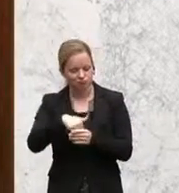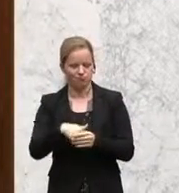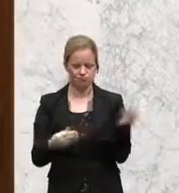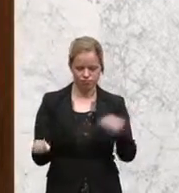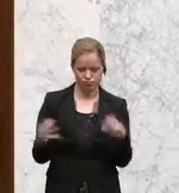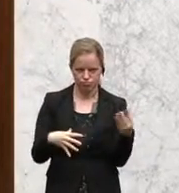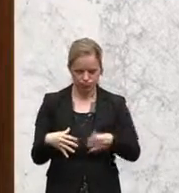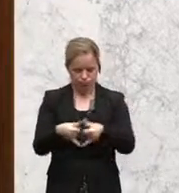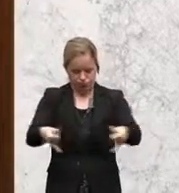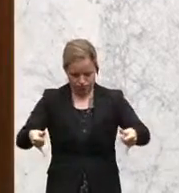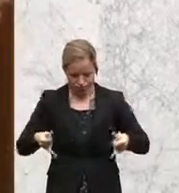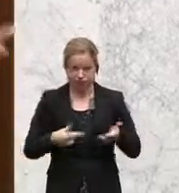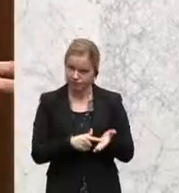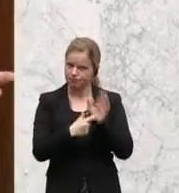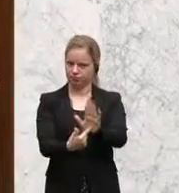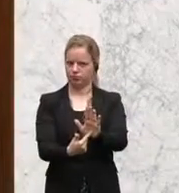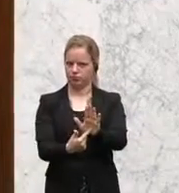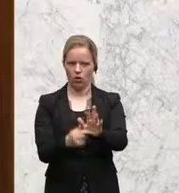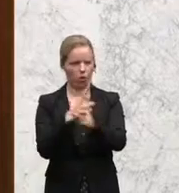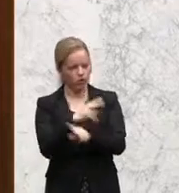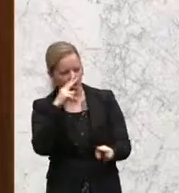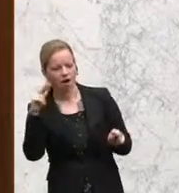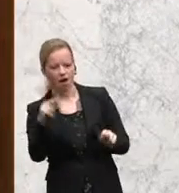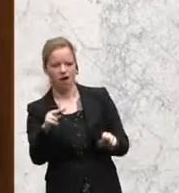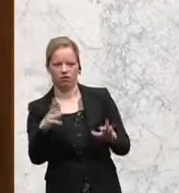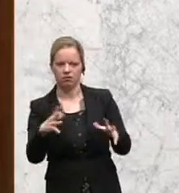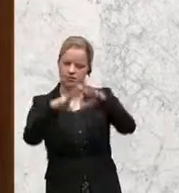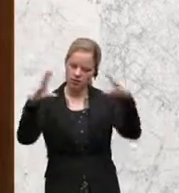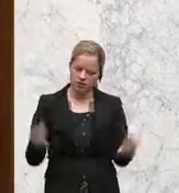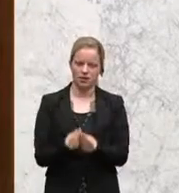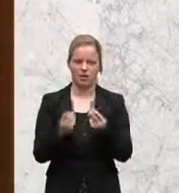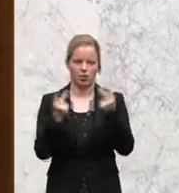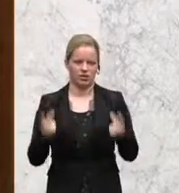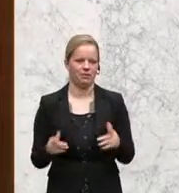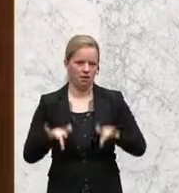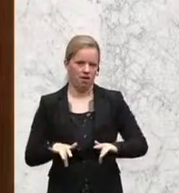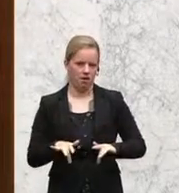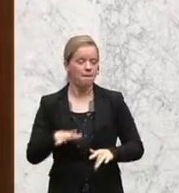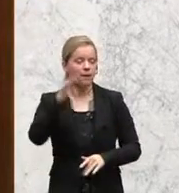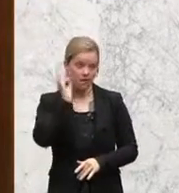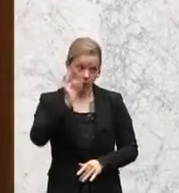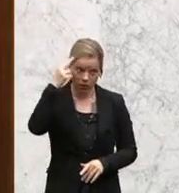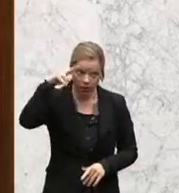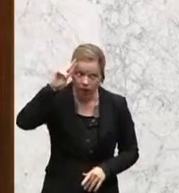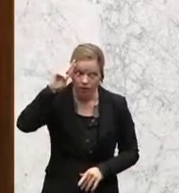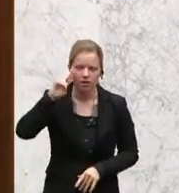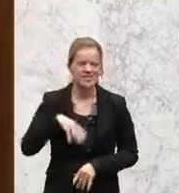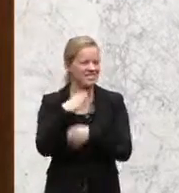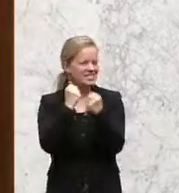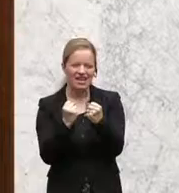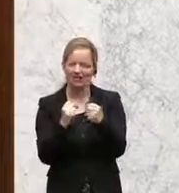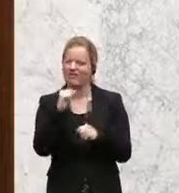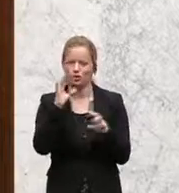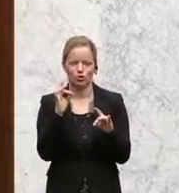Österreichern präsentiert werden kann, als ein Gesamtes. Meine Damen und Herren, die Sicherheit hat keine politische Farbe.